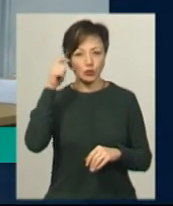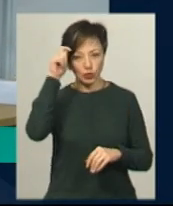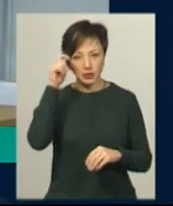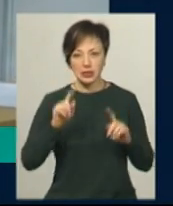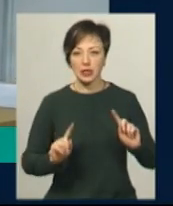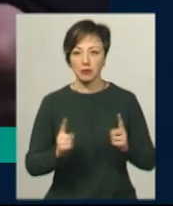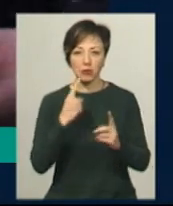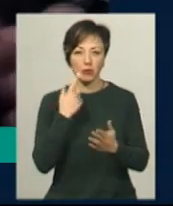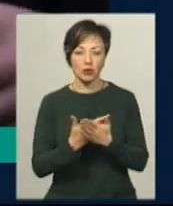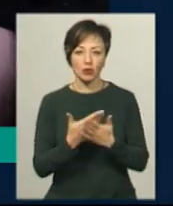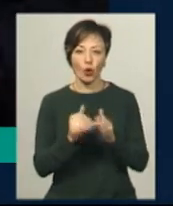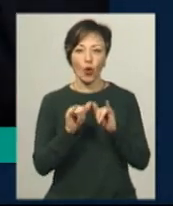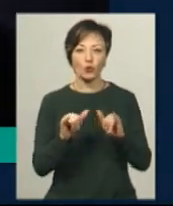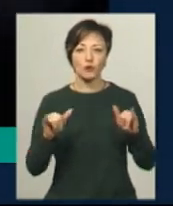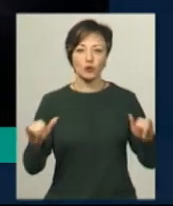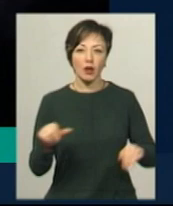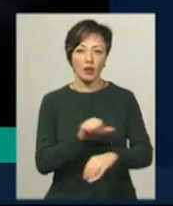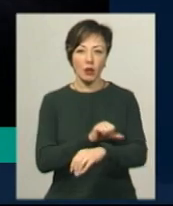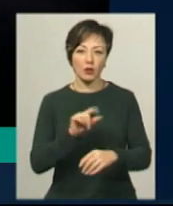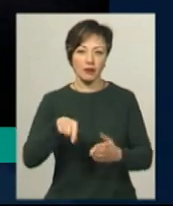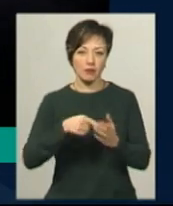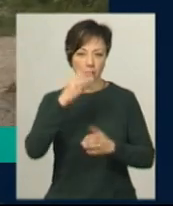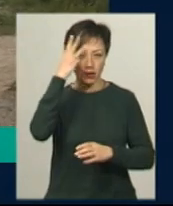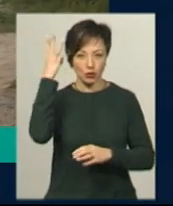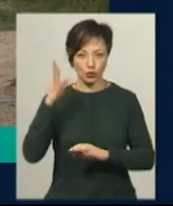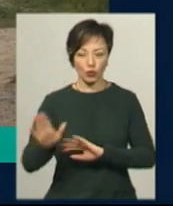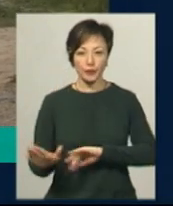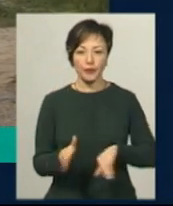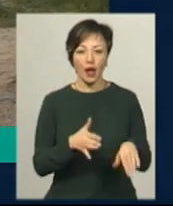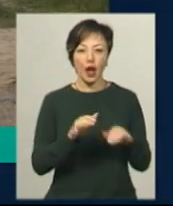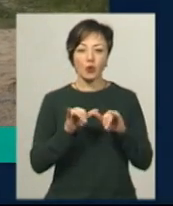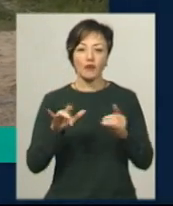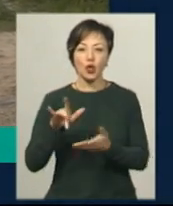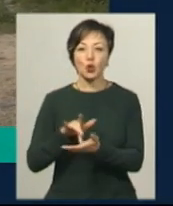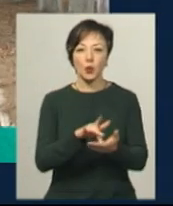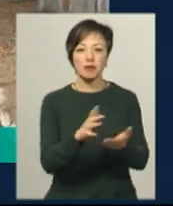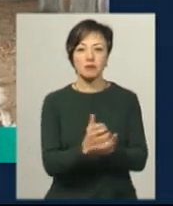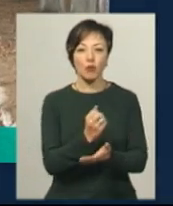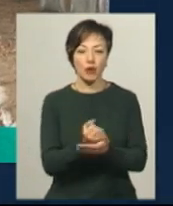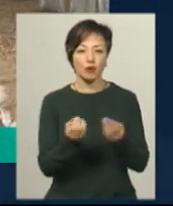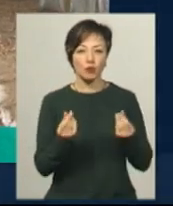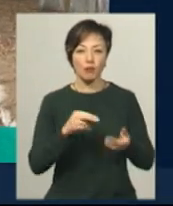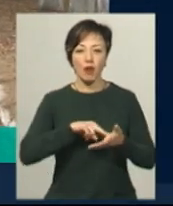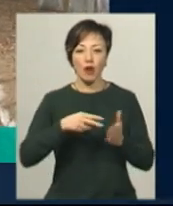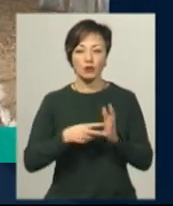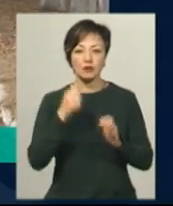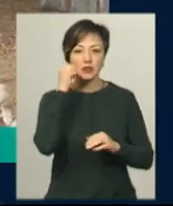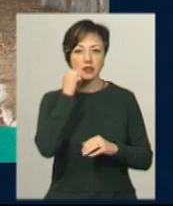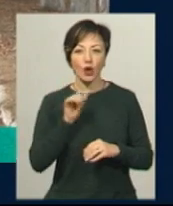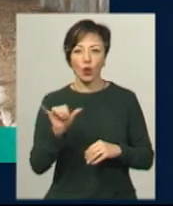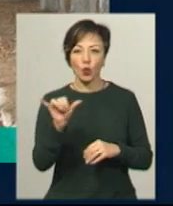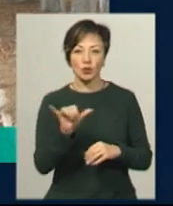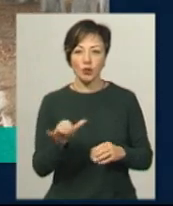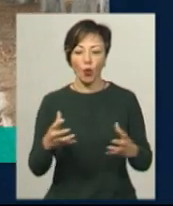затримали за підозрою у розповсюдженні наркотиків у Хмельницькому. Розвивати туризм та заробляти на ньому гроші планують у Староушицькій об